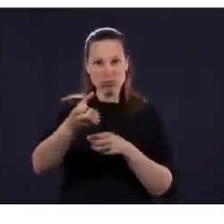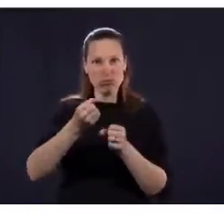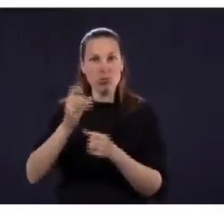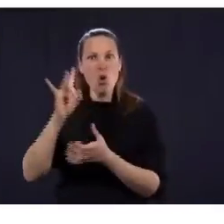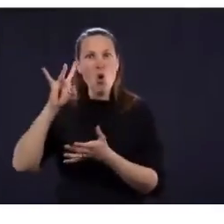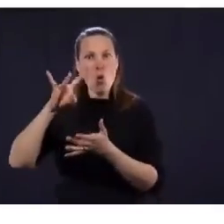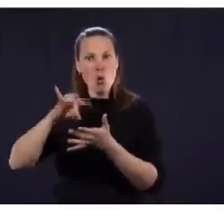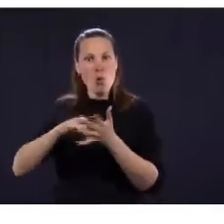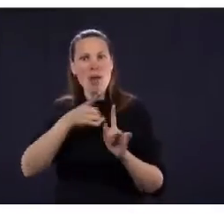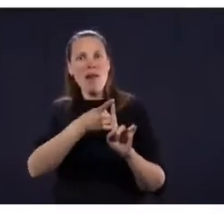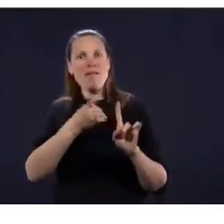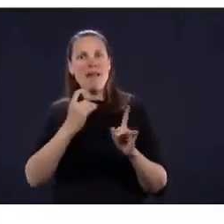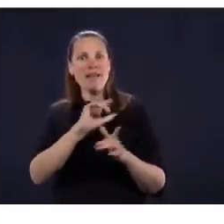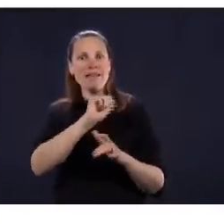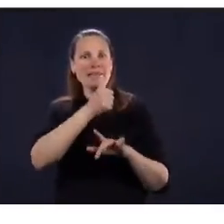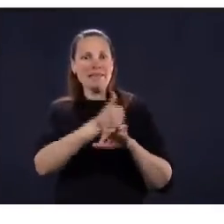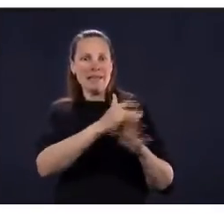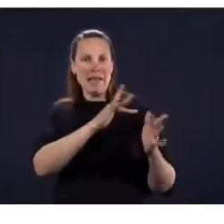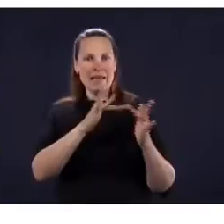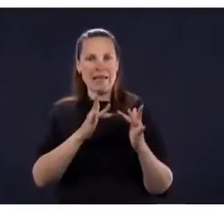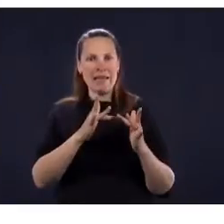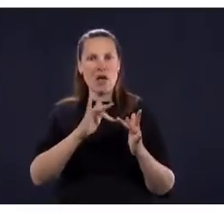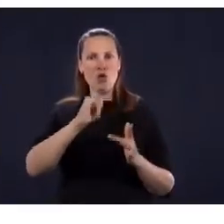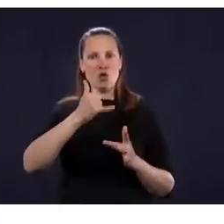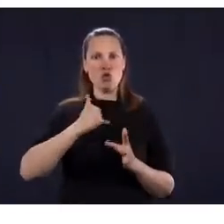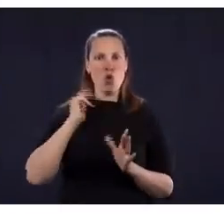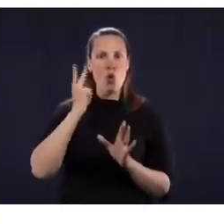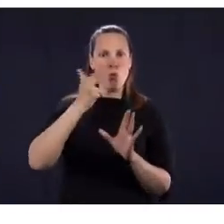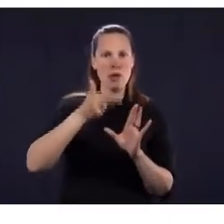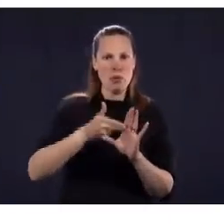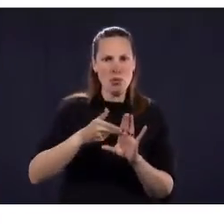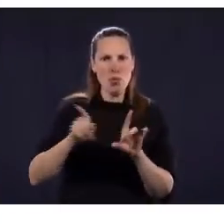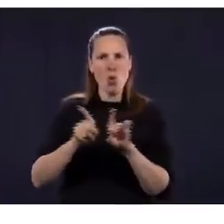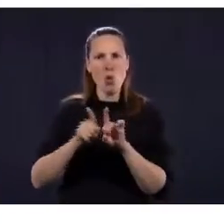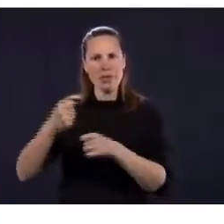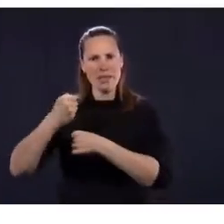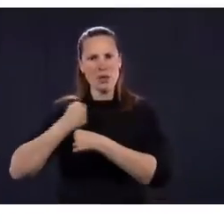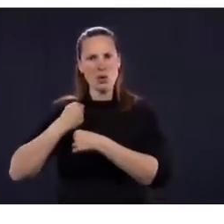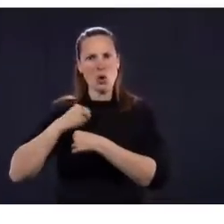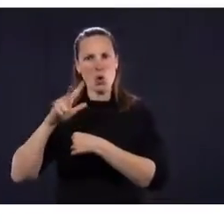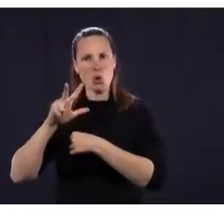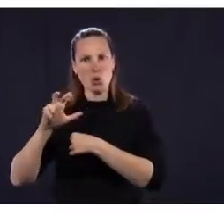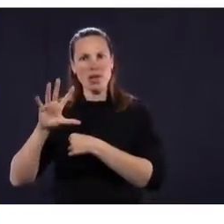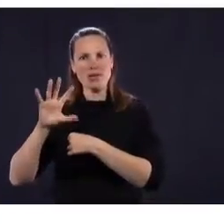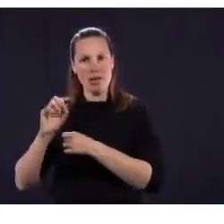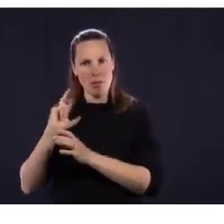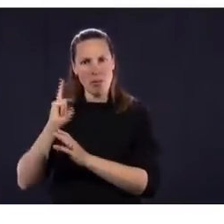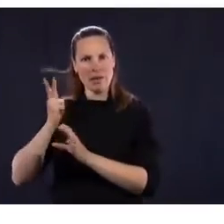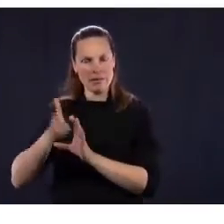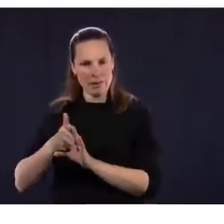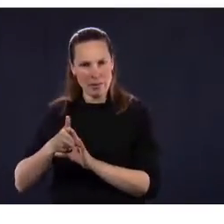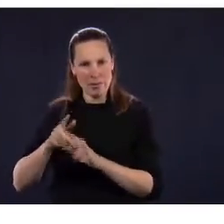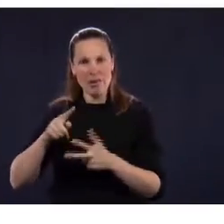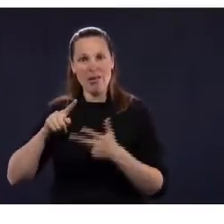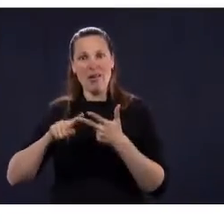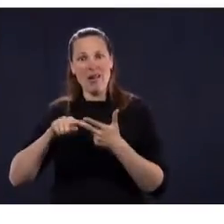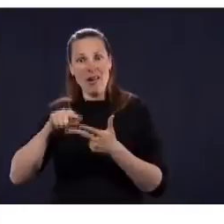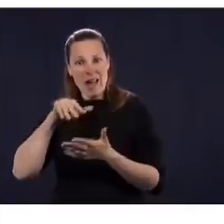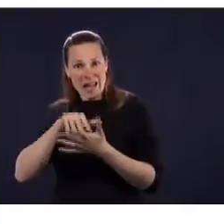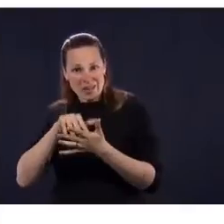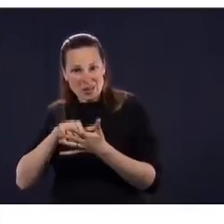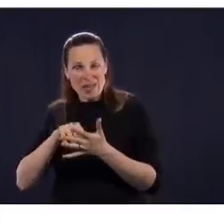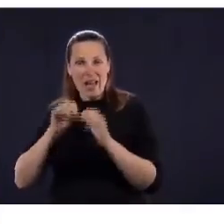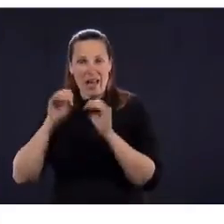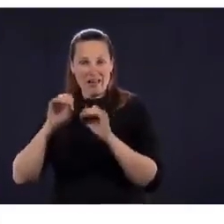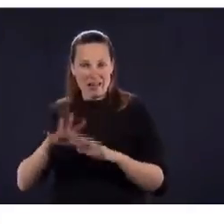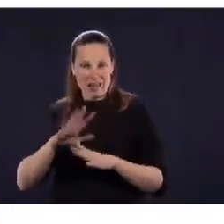élevé que ce qu'on avait, par exemple, il y deux semaines. Je suis persuadé que sur votre tableau de bord, vous avez un indicateur sur le taux